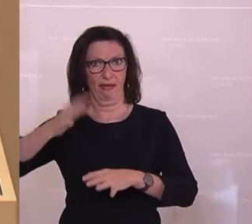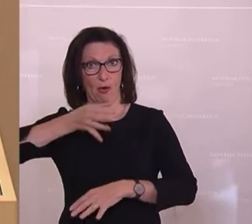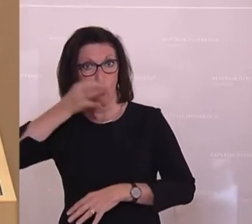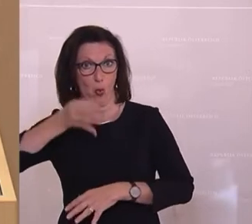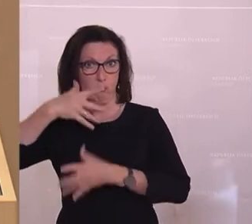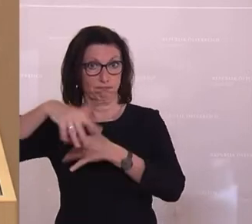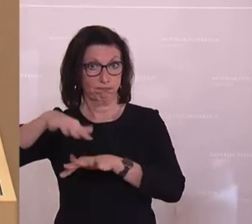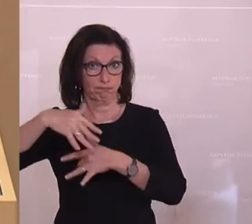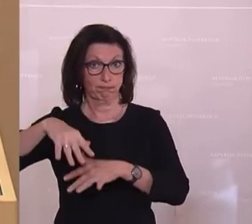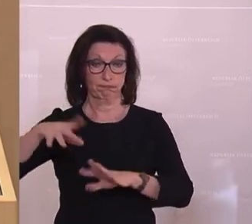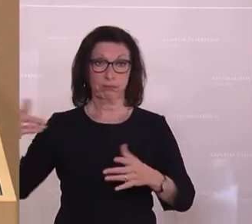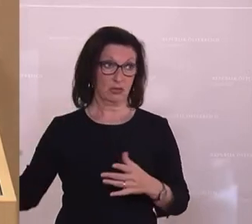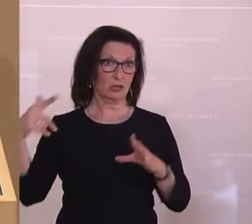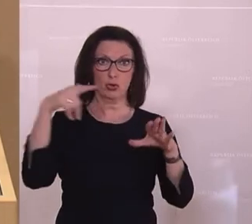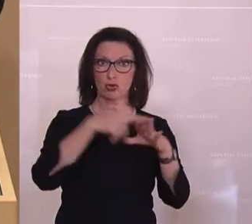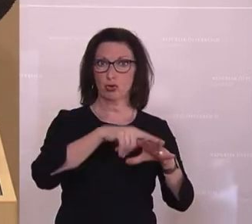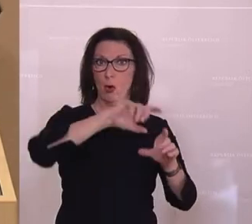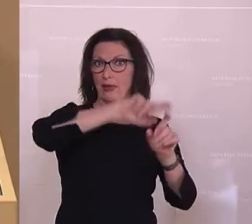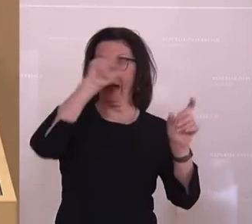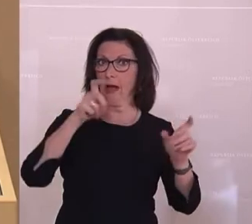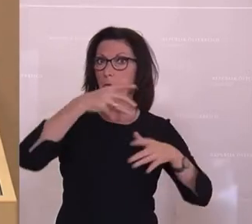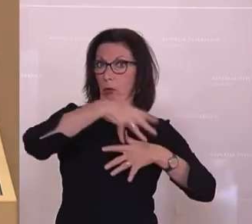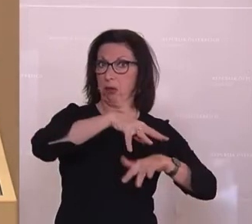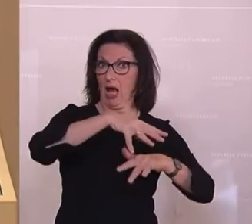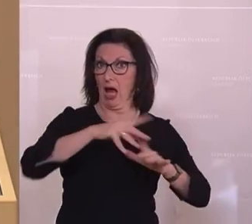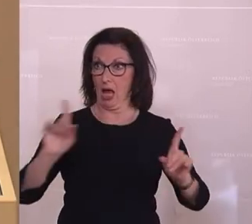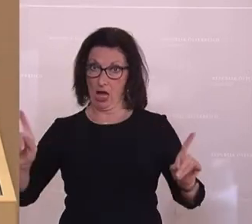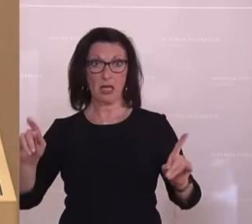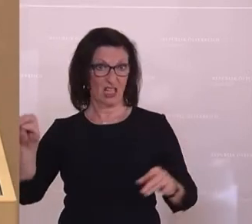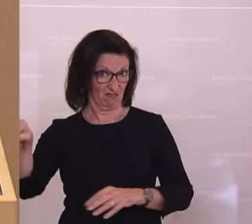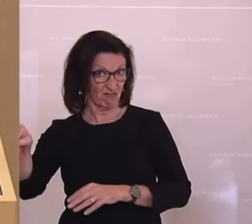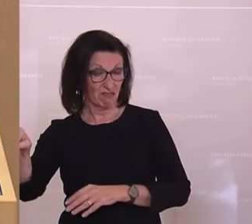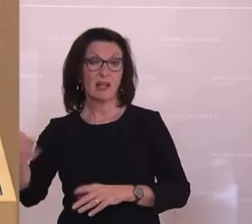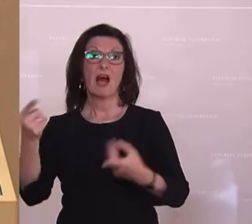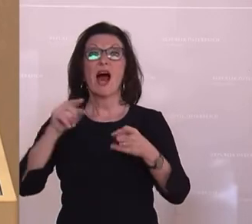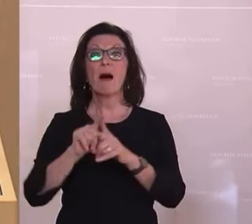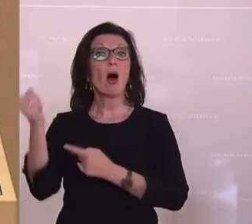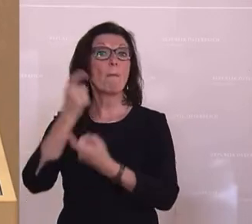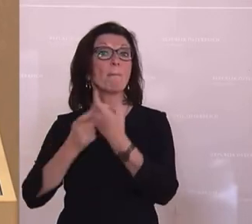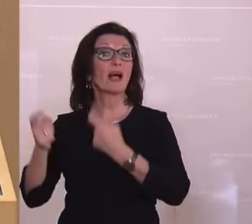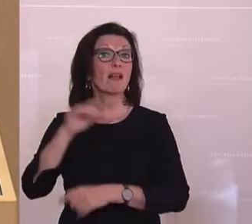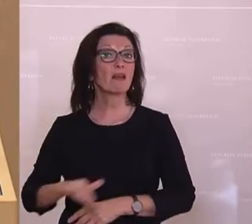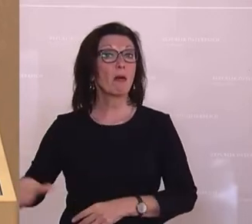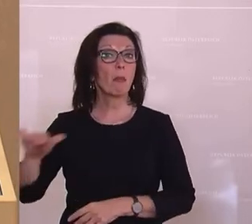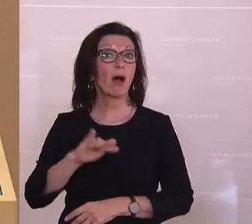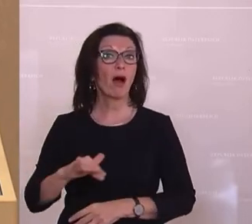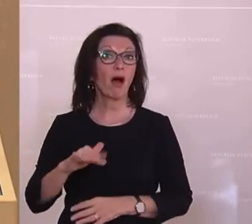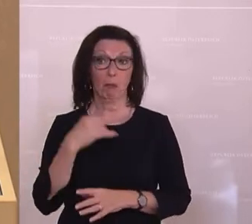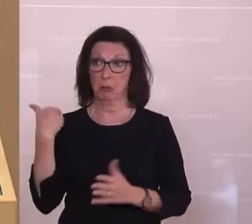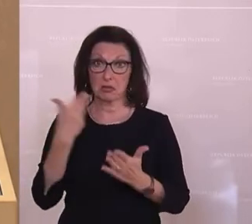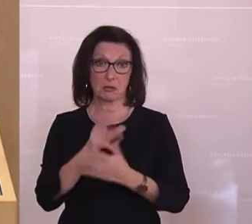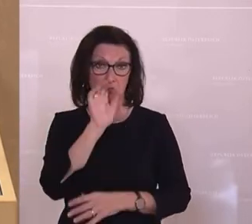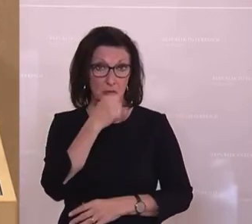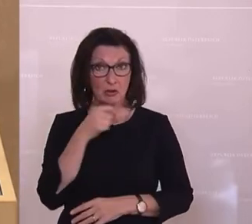um die Regenbogenparade stören. Aber, und das möchte ich schon auch sagen, weil es immer wieder totgeschwiegen wird, auch im migrantischen Bereich haben wir immer stärkere Probleme.